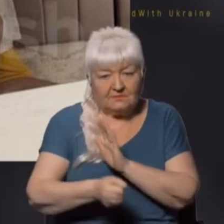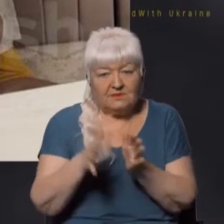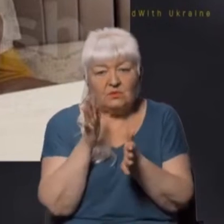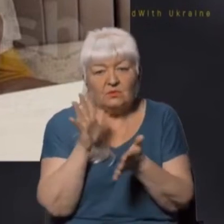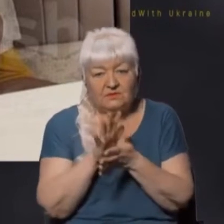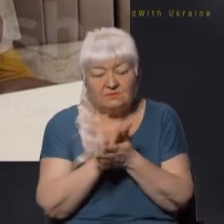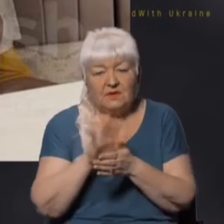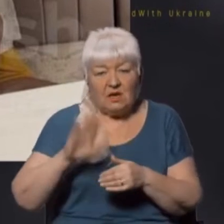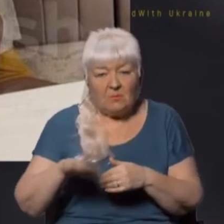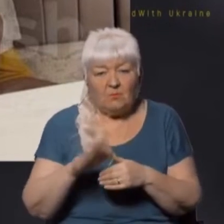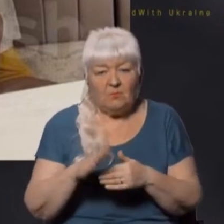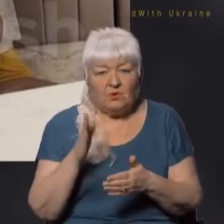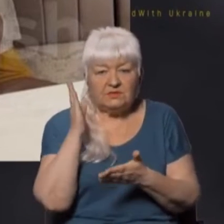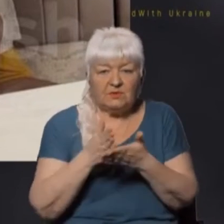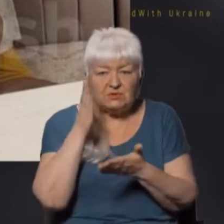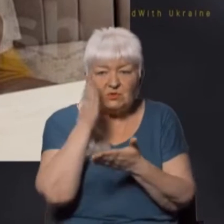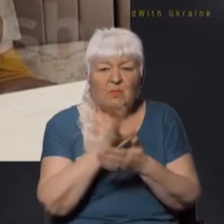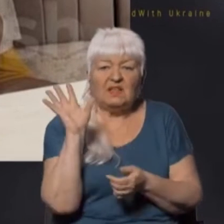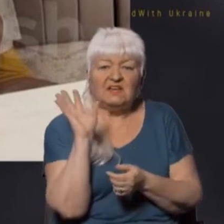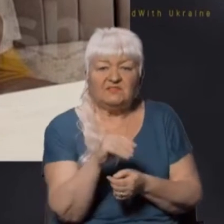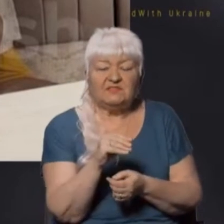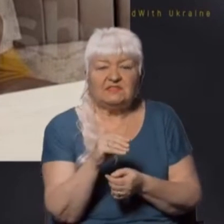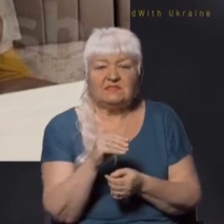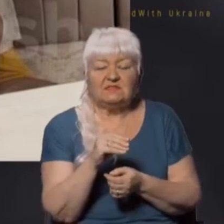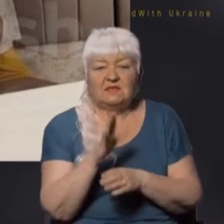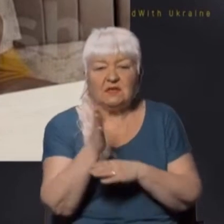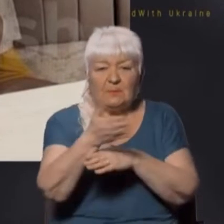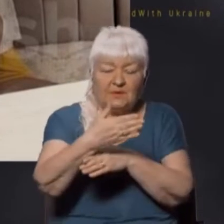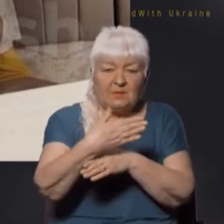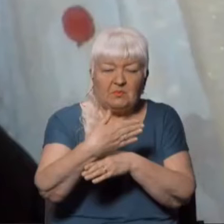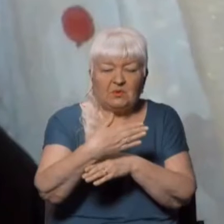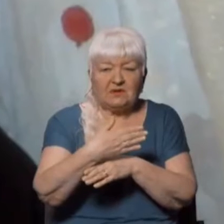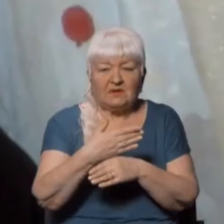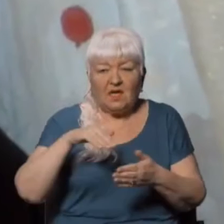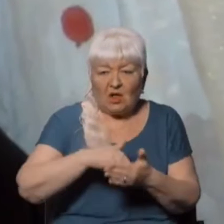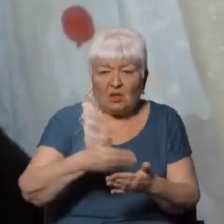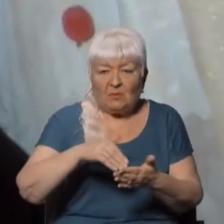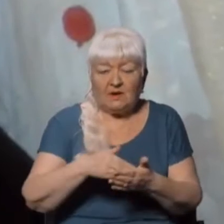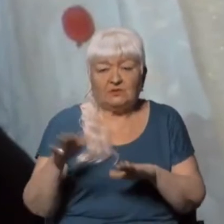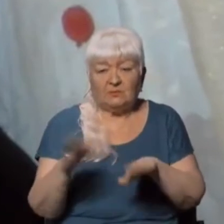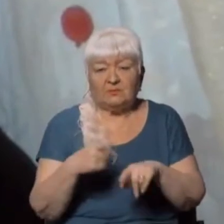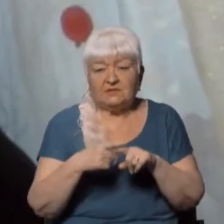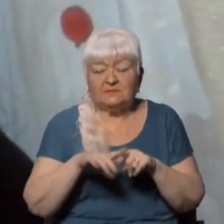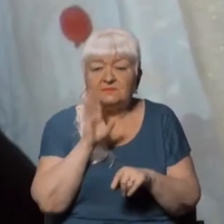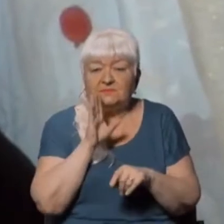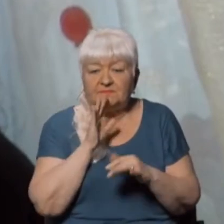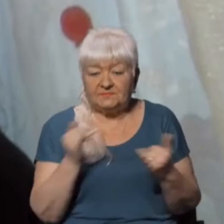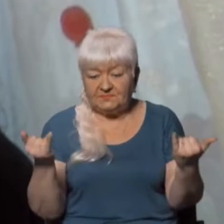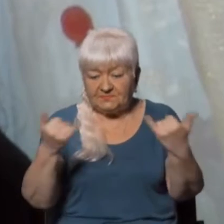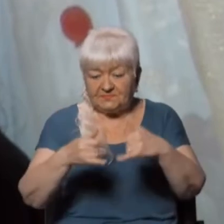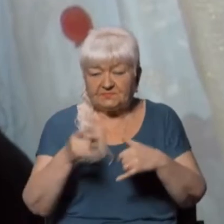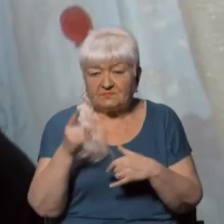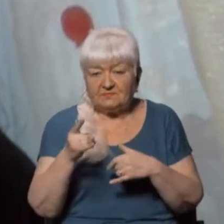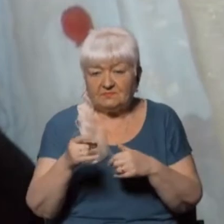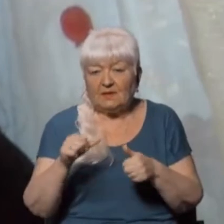садовою лопатою зрубала всі прапори з символікою ЗТВ у будинку та дворі. Після цього Кримчанка облила машину чоловіка бензином